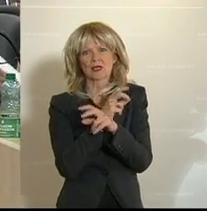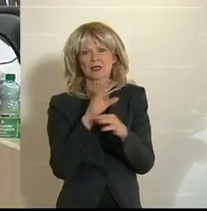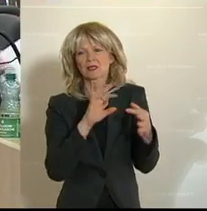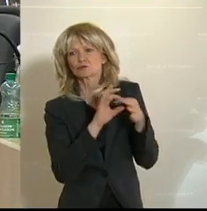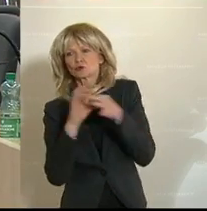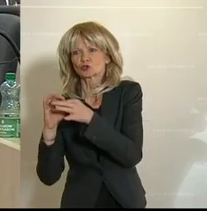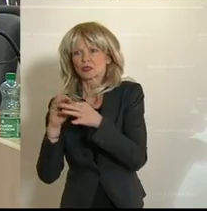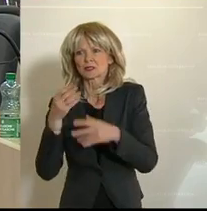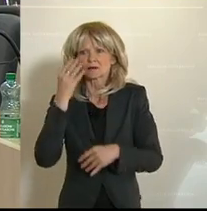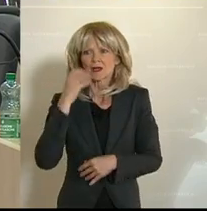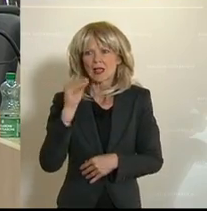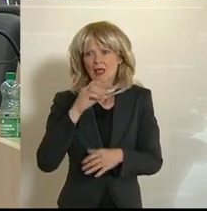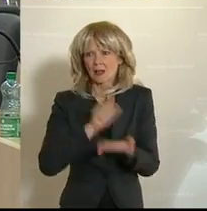Das war Pieter Bayer von der SPÖ. Die Vielen